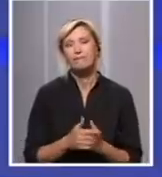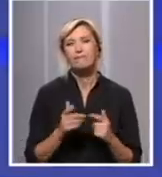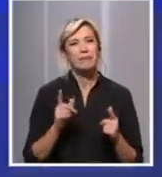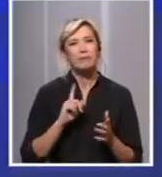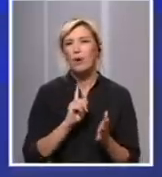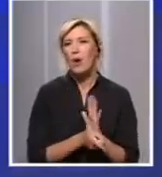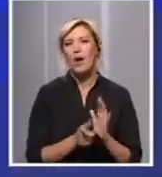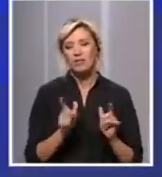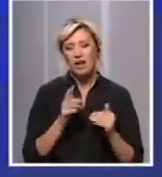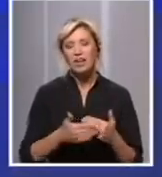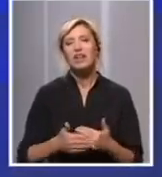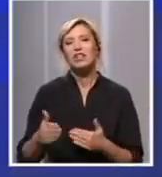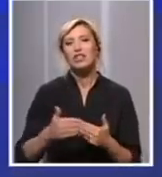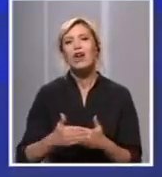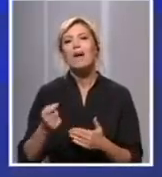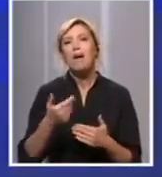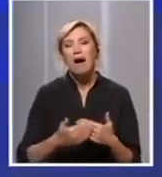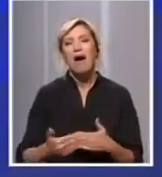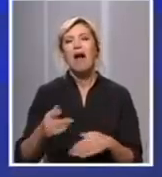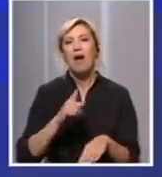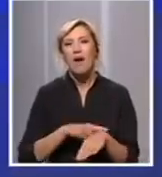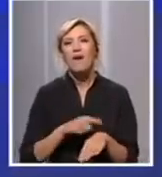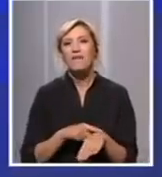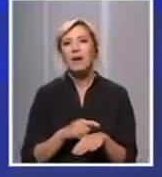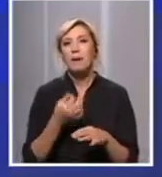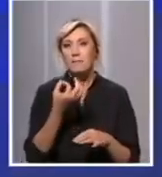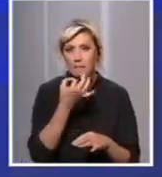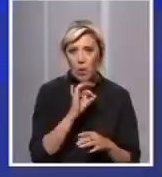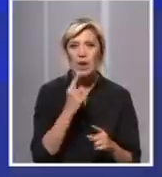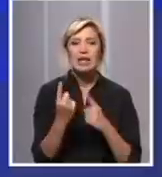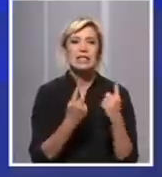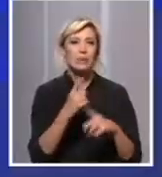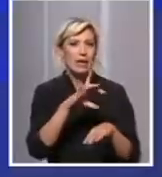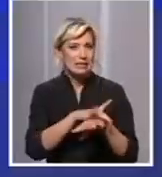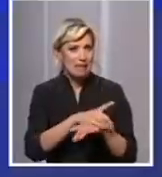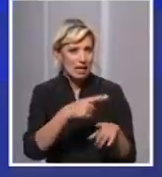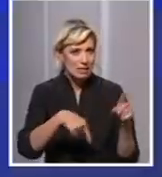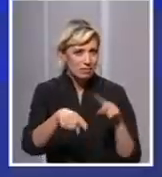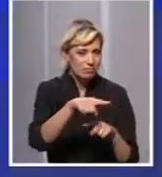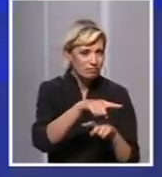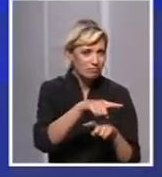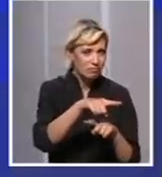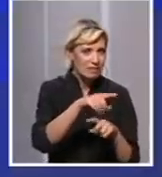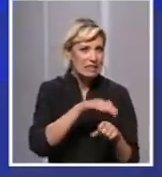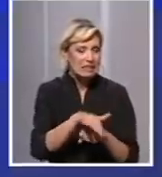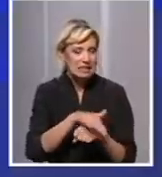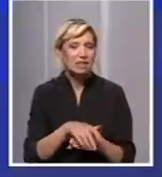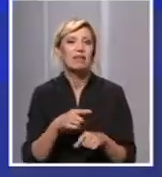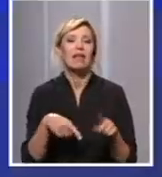što podaci sada pokazuju da je mnogo organizovaniji zdravstveni sistem, međutim, kada